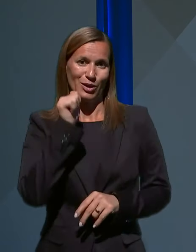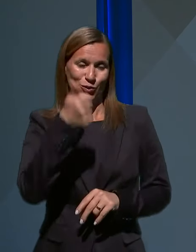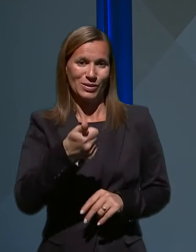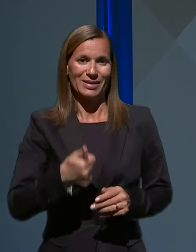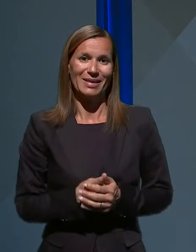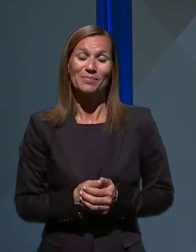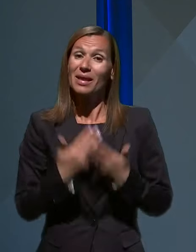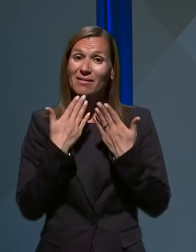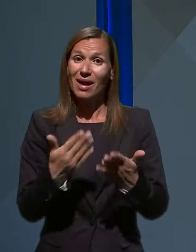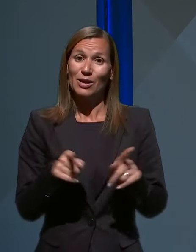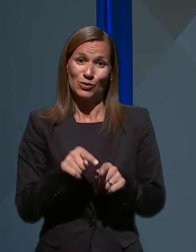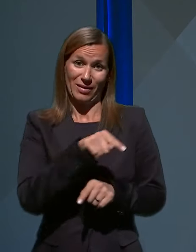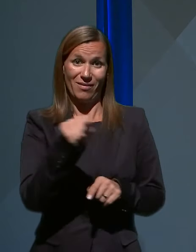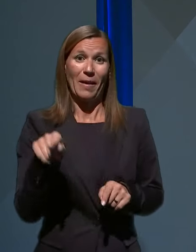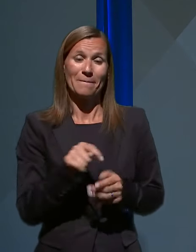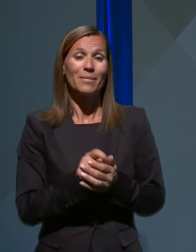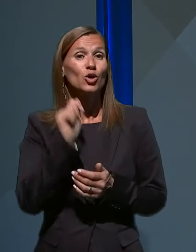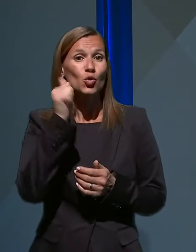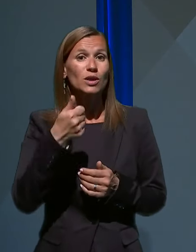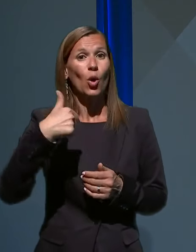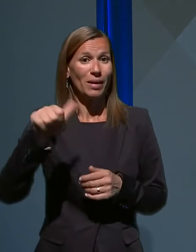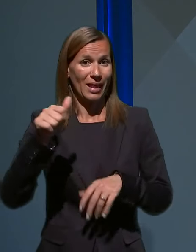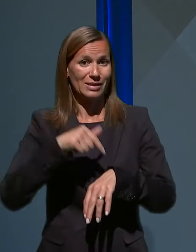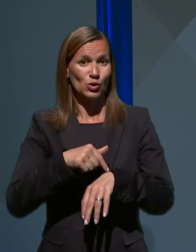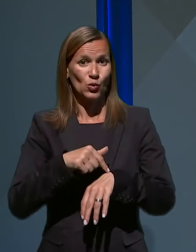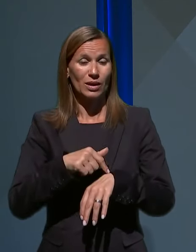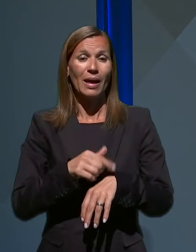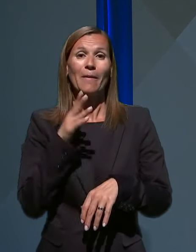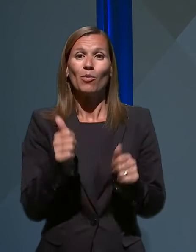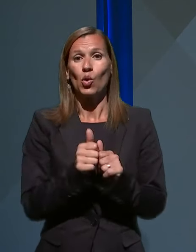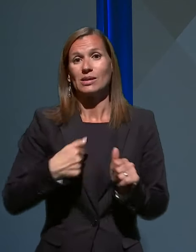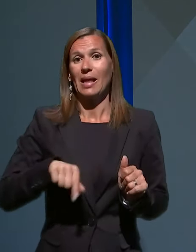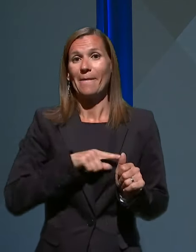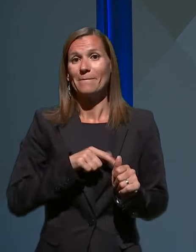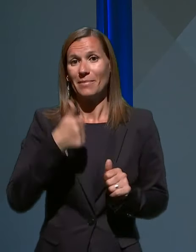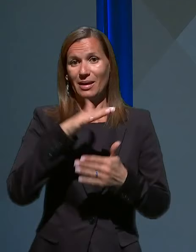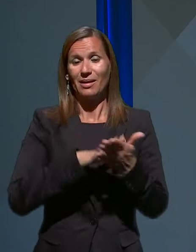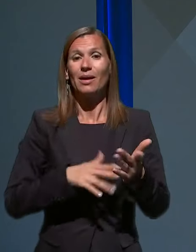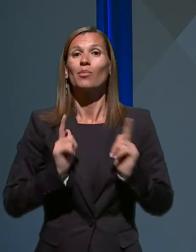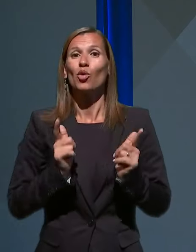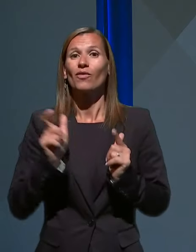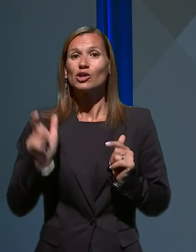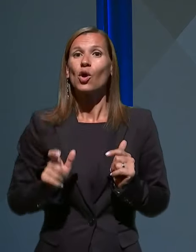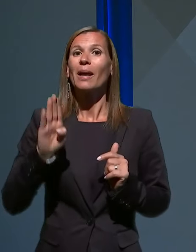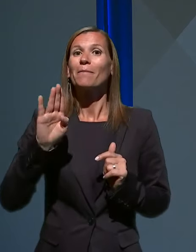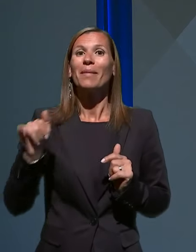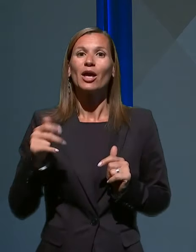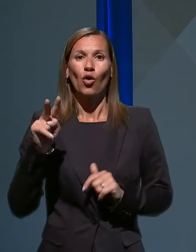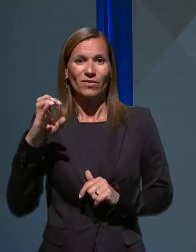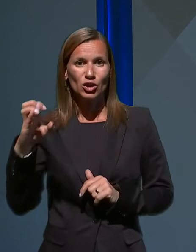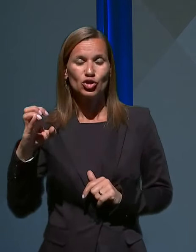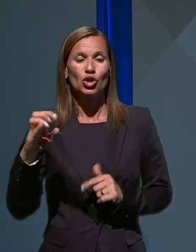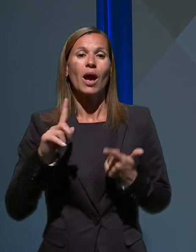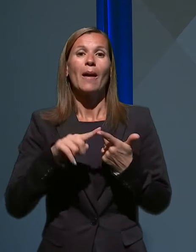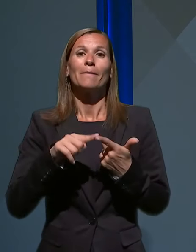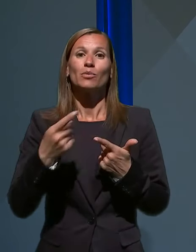Hvala lepa tudi vam. Jutri ob 11. uri bo z nami najprej profesor Bejovičeva, za